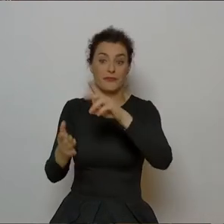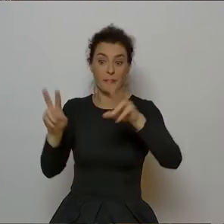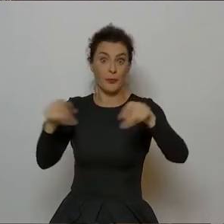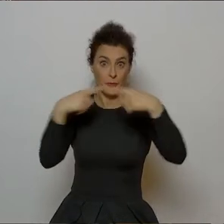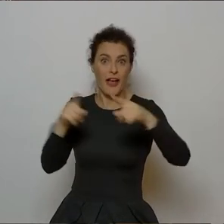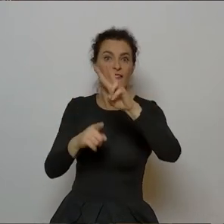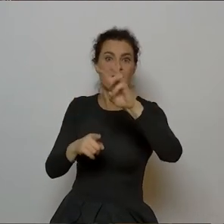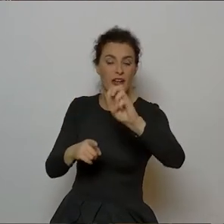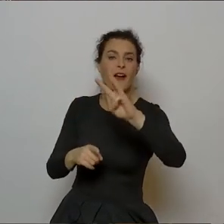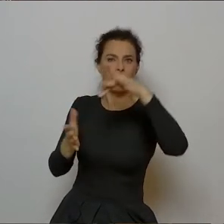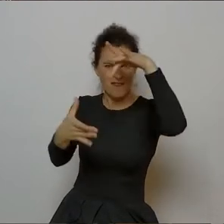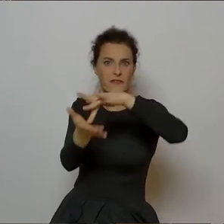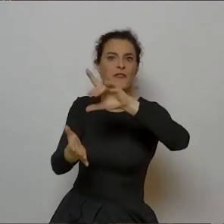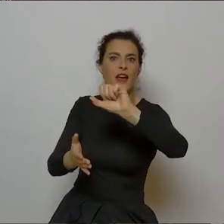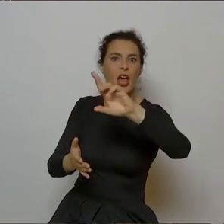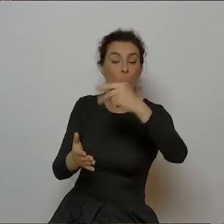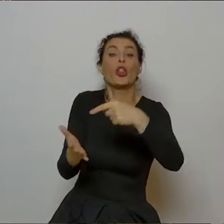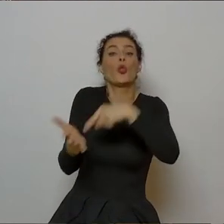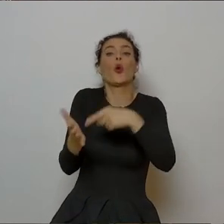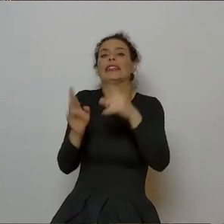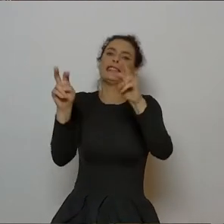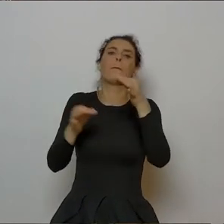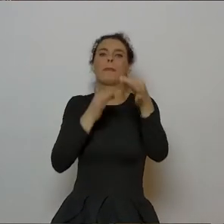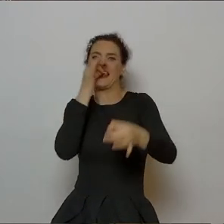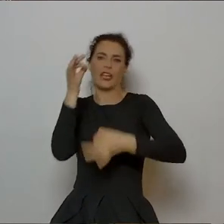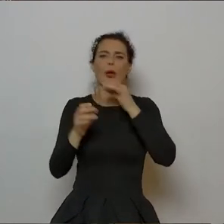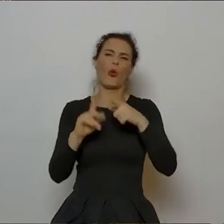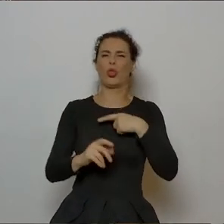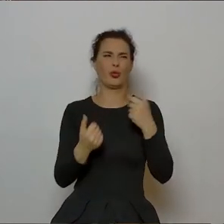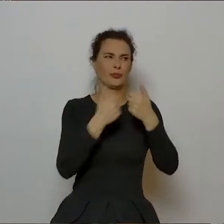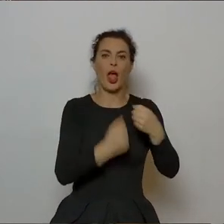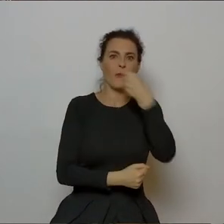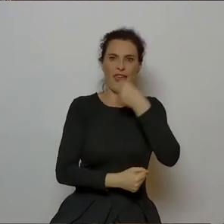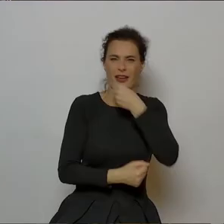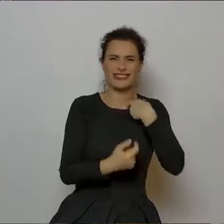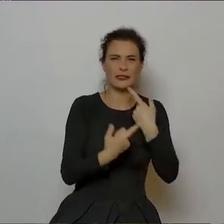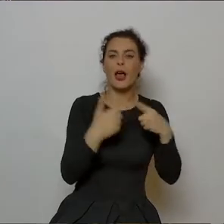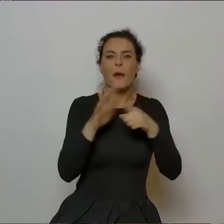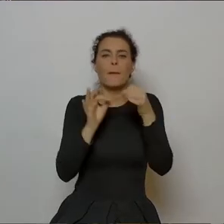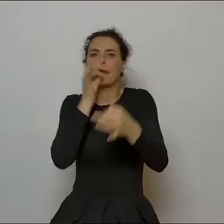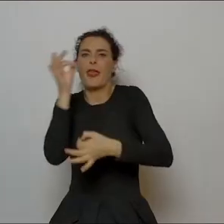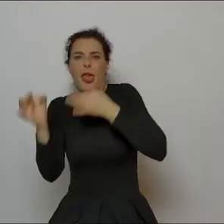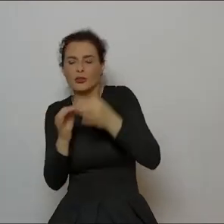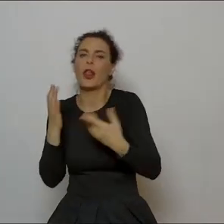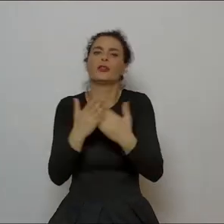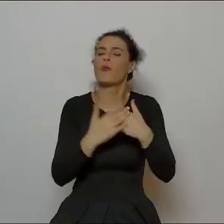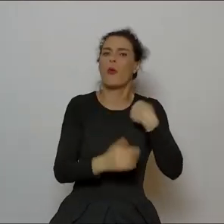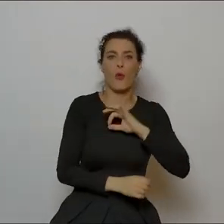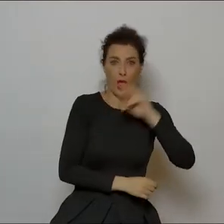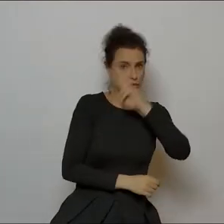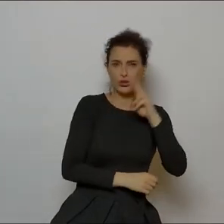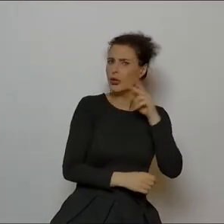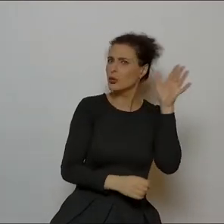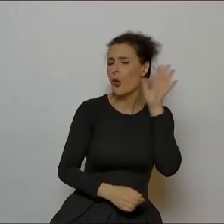jest pierwsza pieśń, bo trudno to nazwać piosenką do słów Norwida, którą słyszałem. Moi rodzice bardzo często tej płyty słuchali.